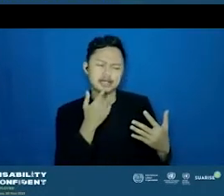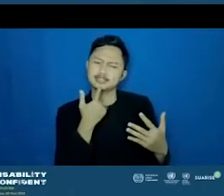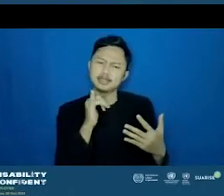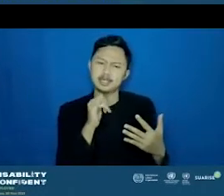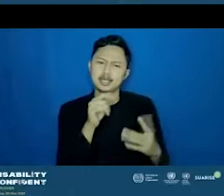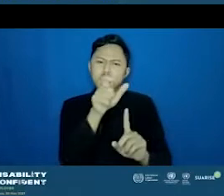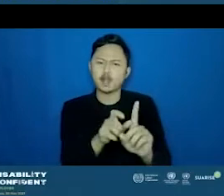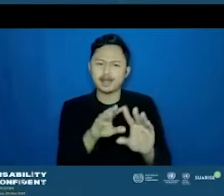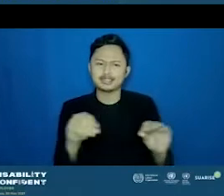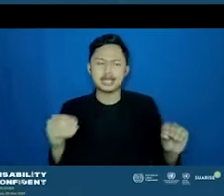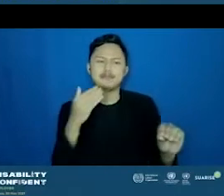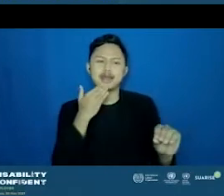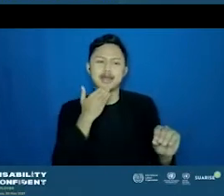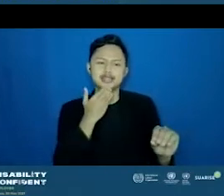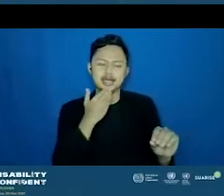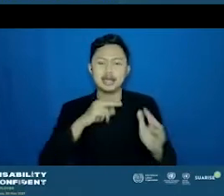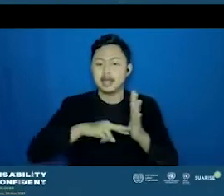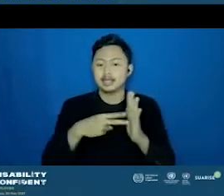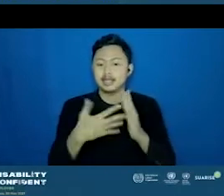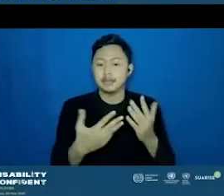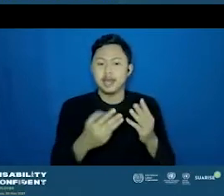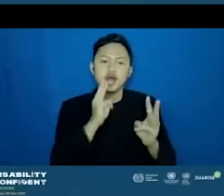umumnya gitu. Jadi interview,